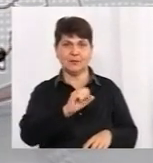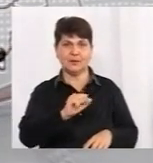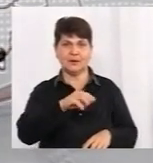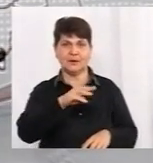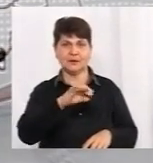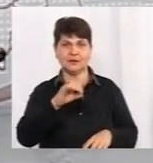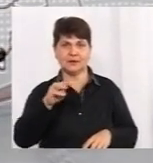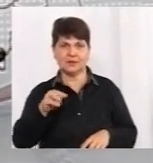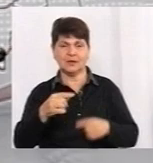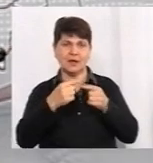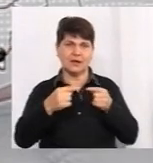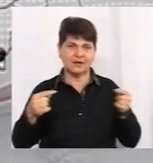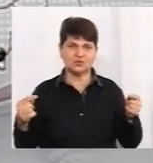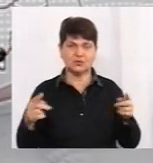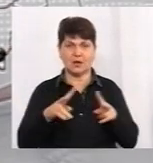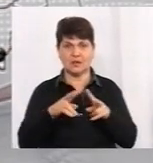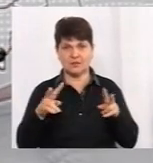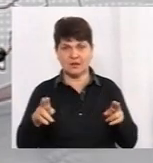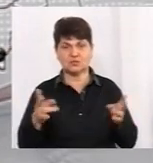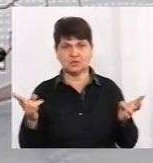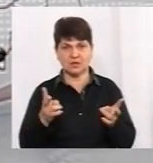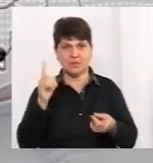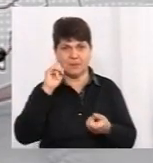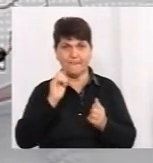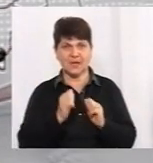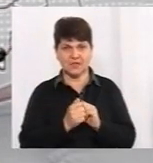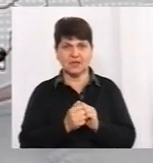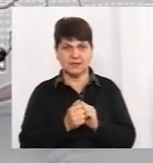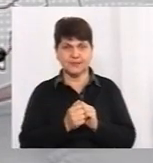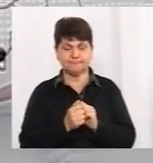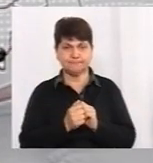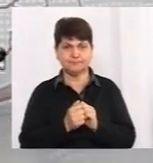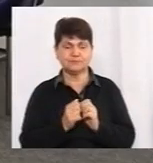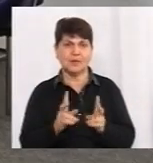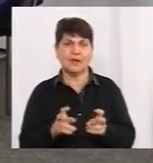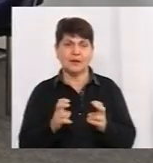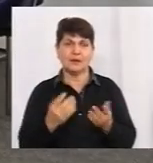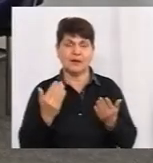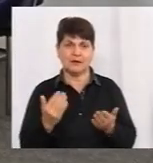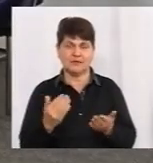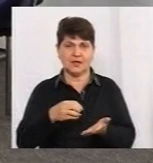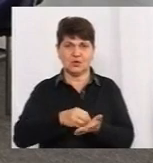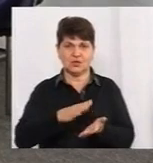І які також про це треба пам'ятати. Як Ви оцінюєте рівень тестування в області